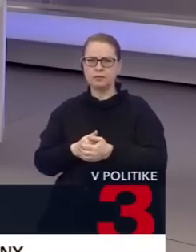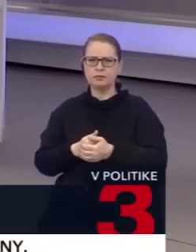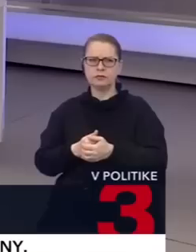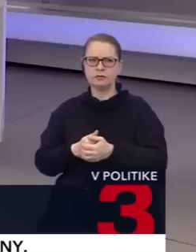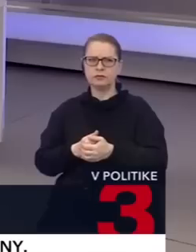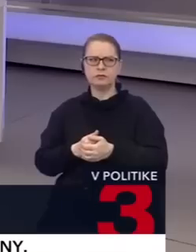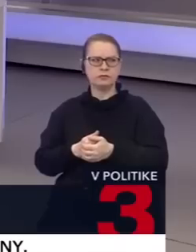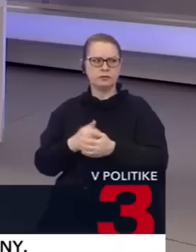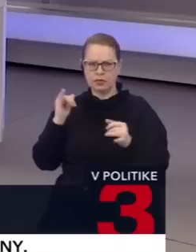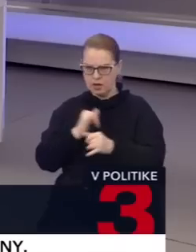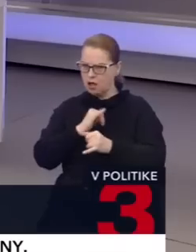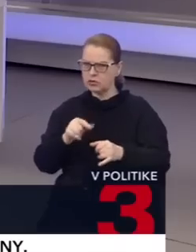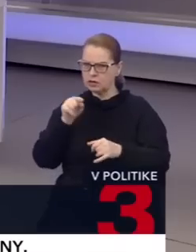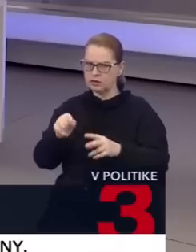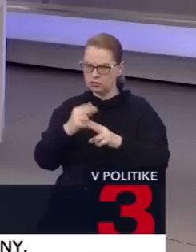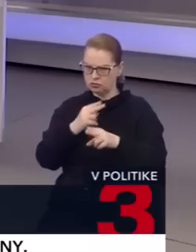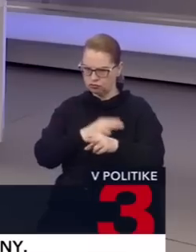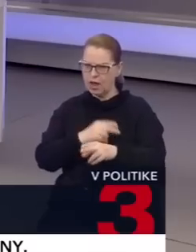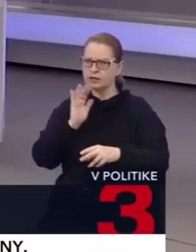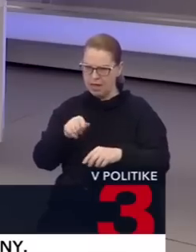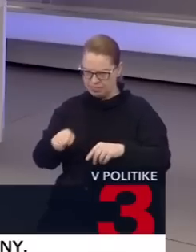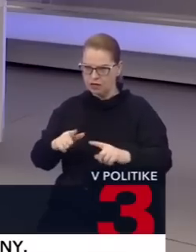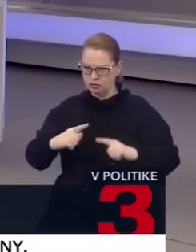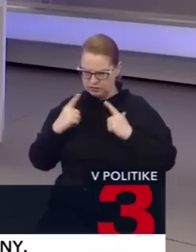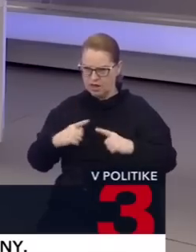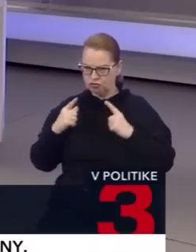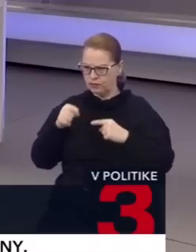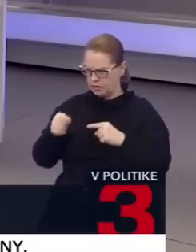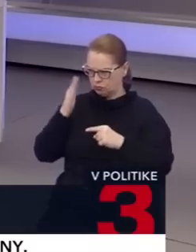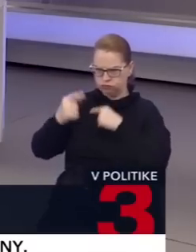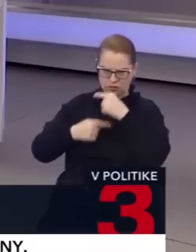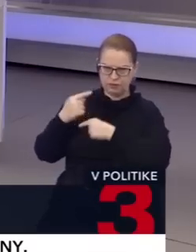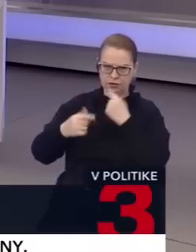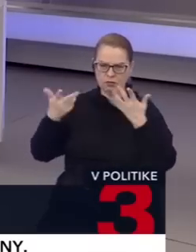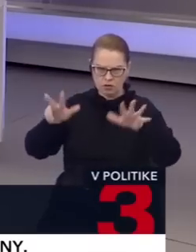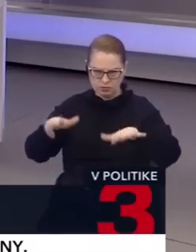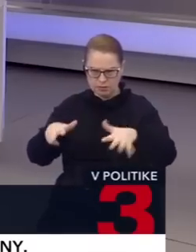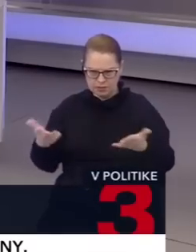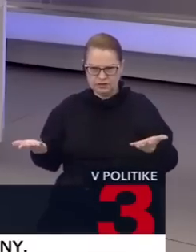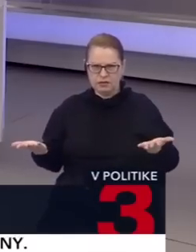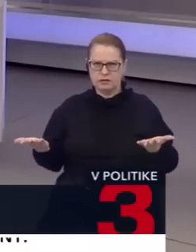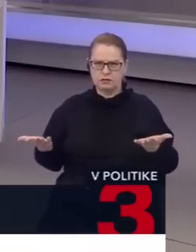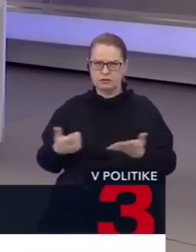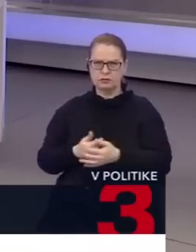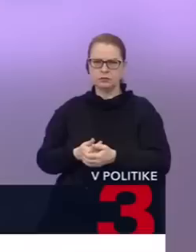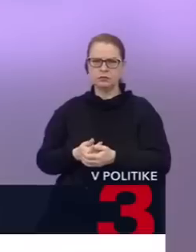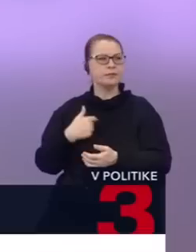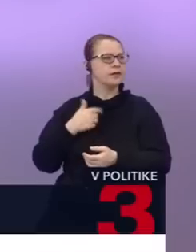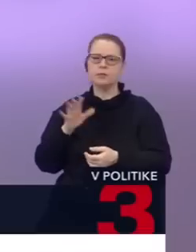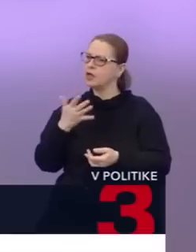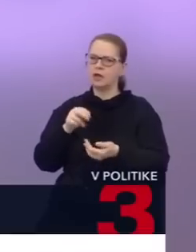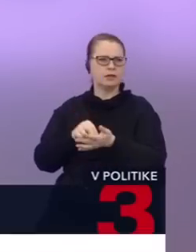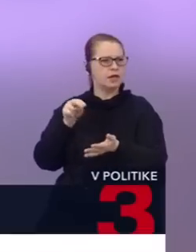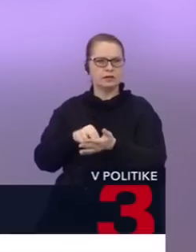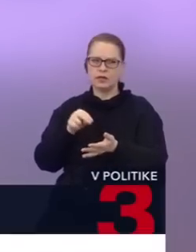Naozaj to má táto krajina ešte zažívať, že takto nejako to bude fungovať ďalších 8 mesiacov? Takto netešíma, že tu